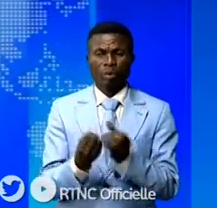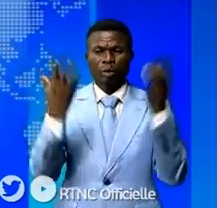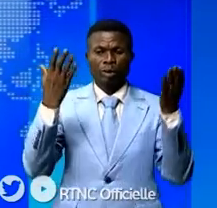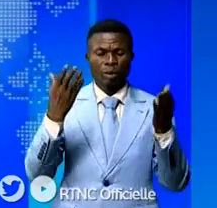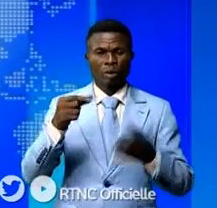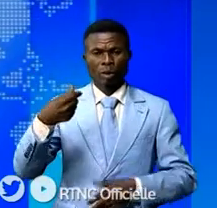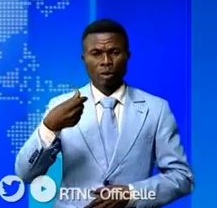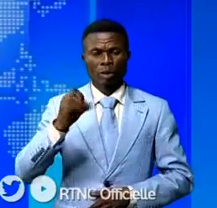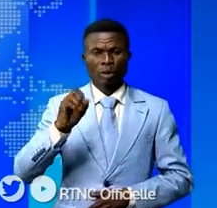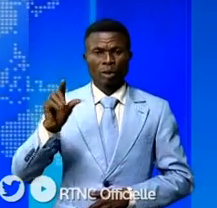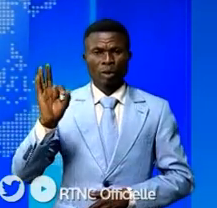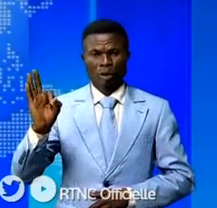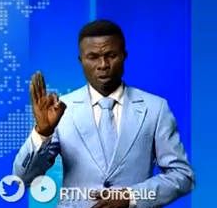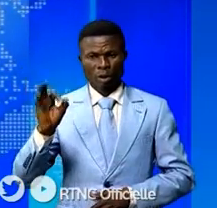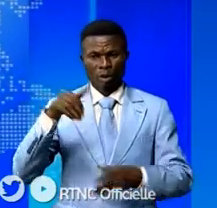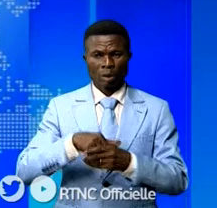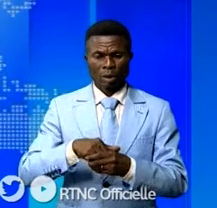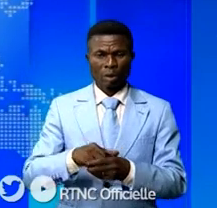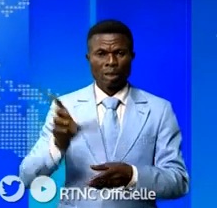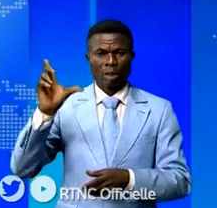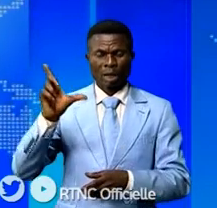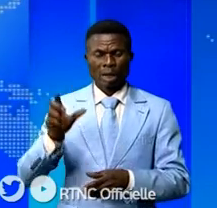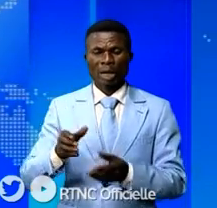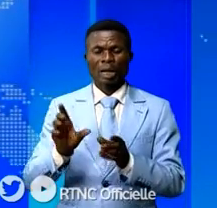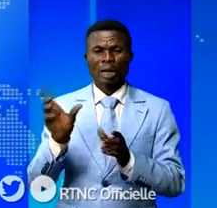golfe de Kabouno dans le lac Kivu.